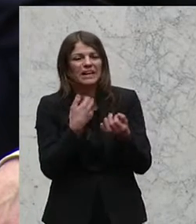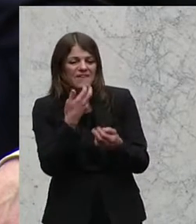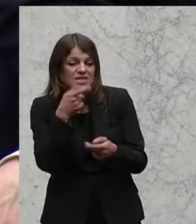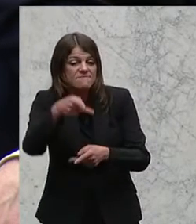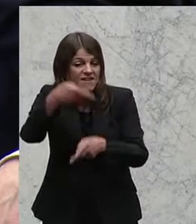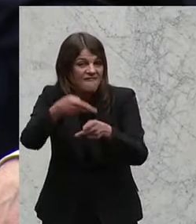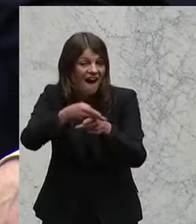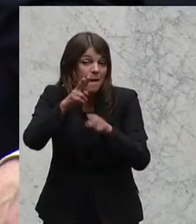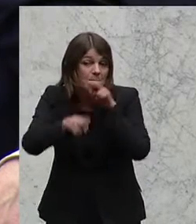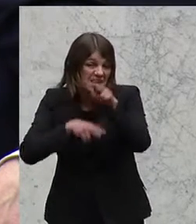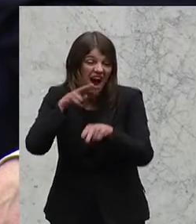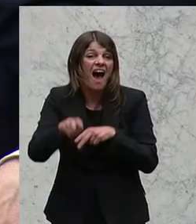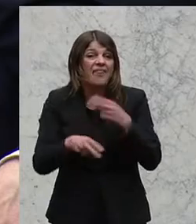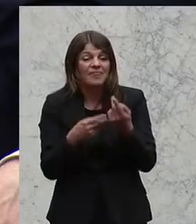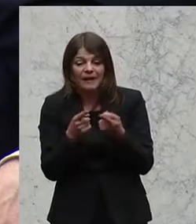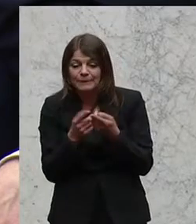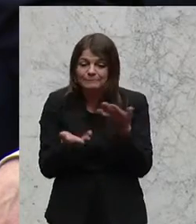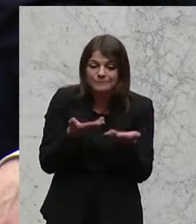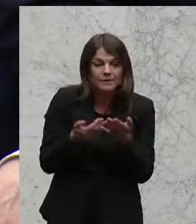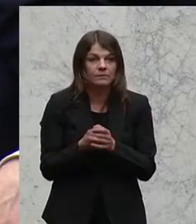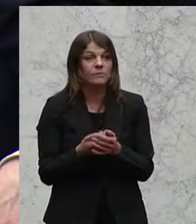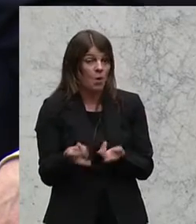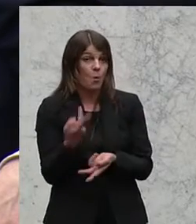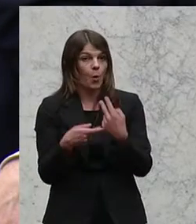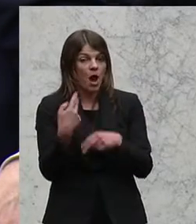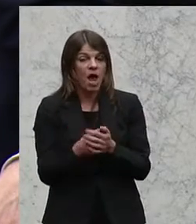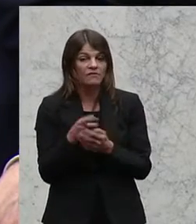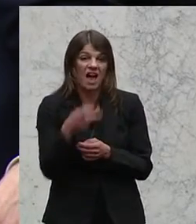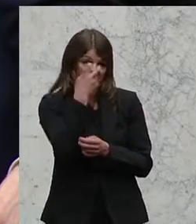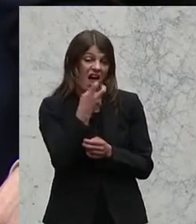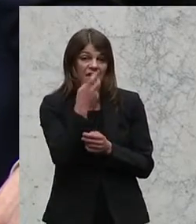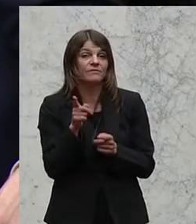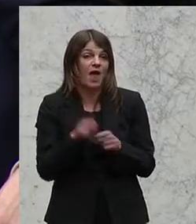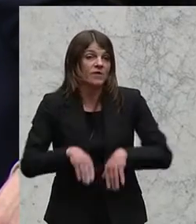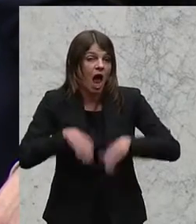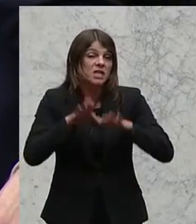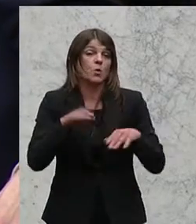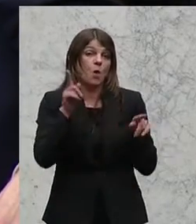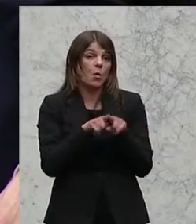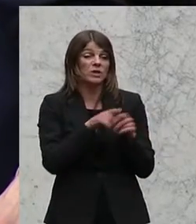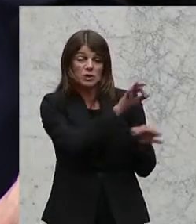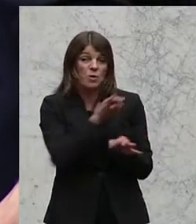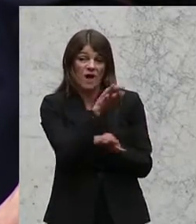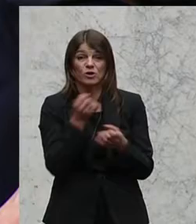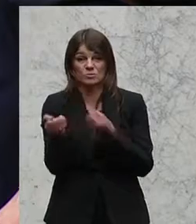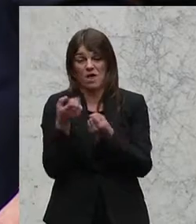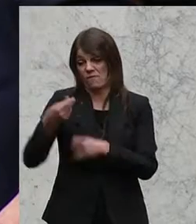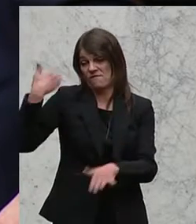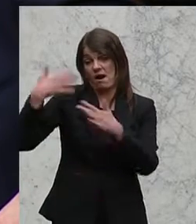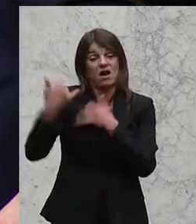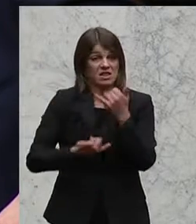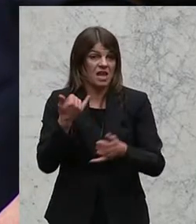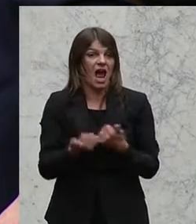Krankheit, die sich aufgrund der naiven Asyl- und Zuwanderungspolitik der